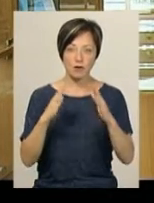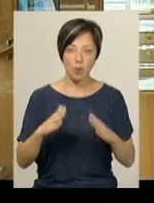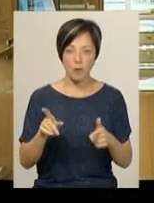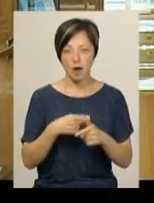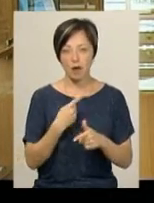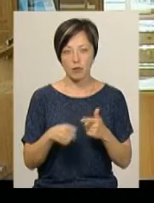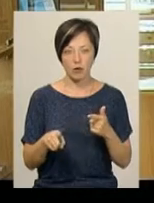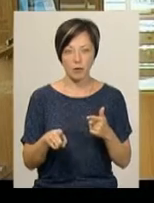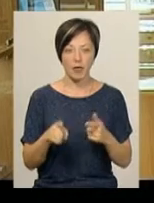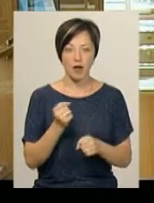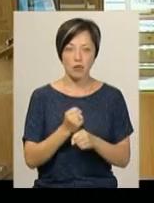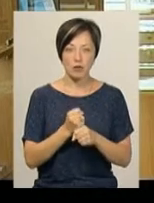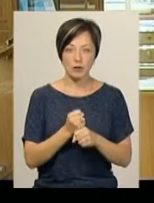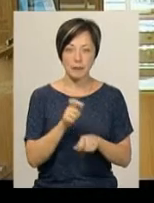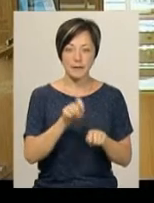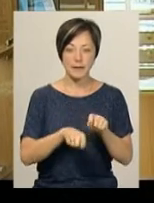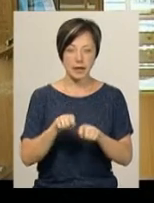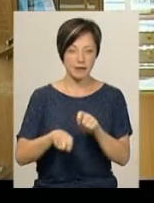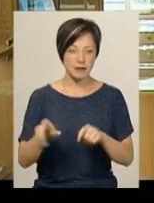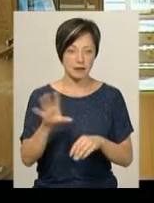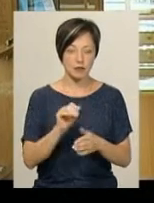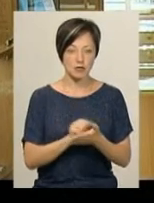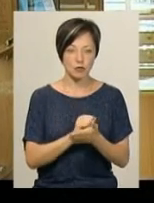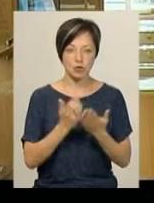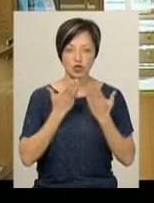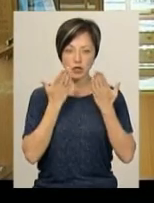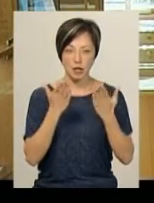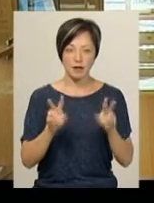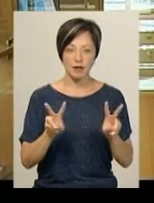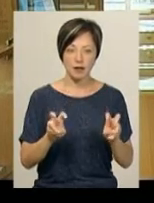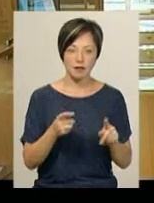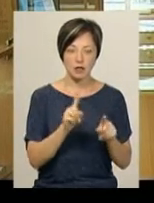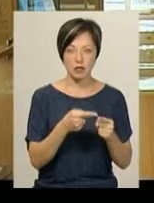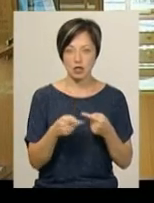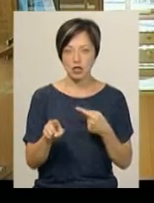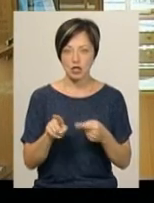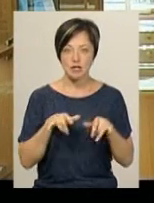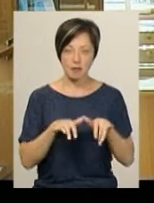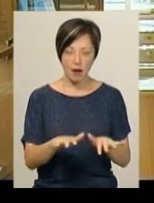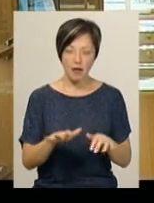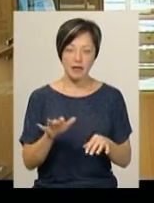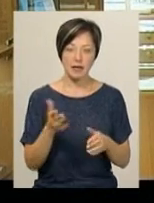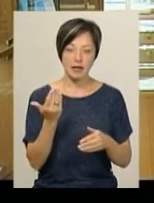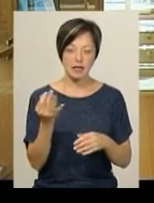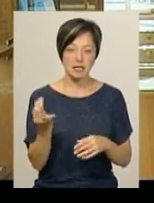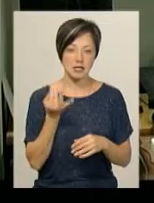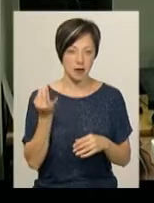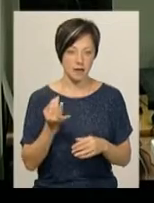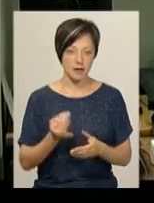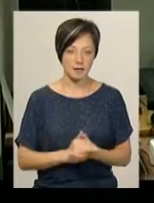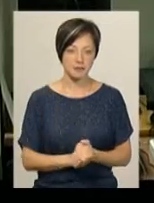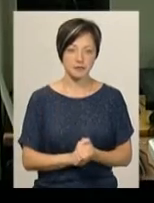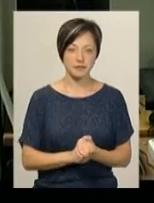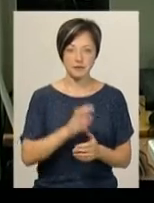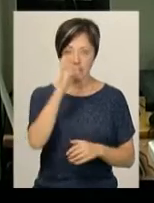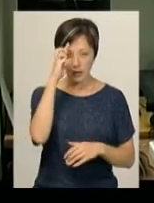на роботі прочитати назву тієї чи іншої справи, яка їх зацікавила. У